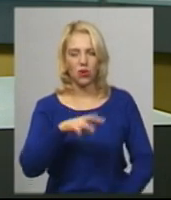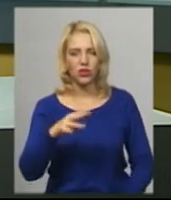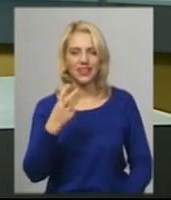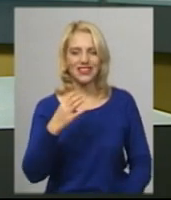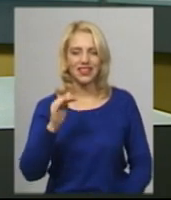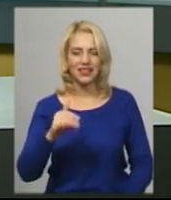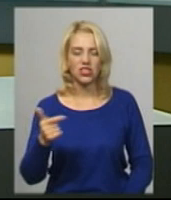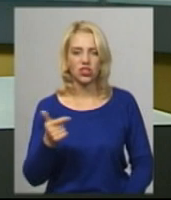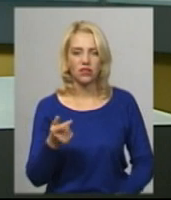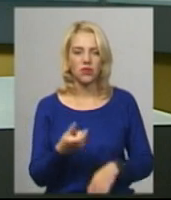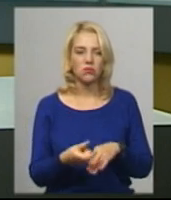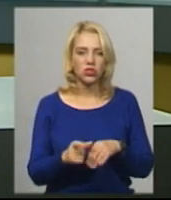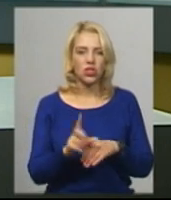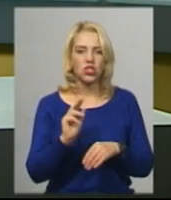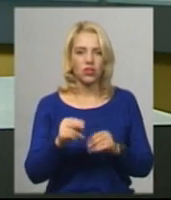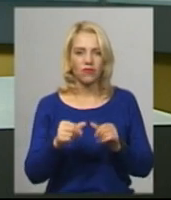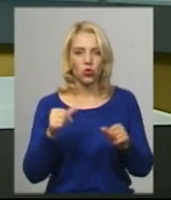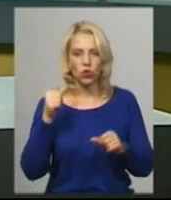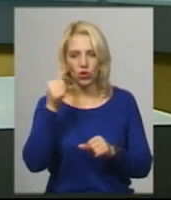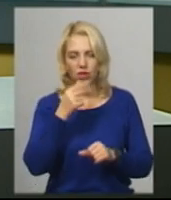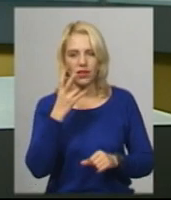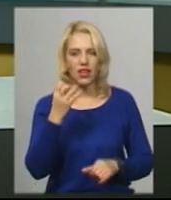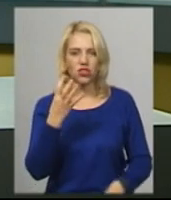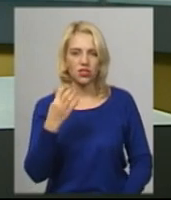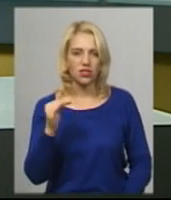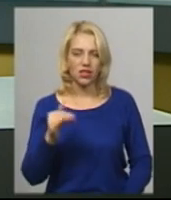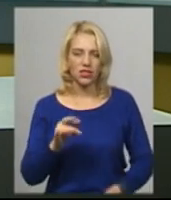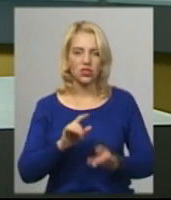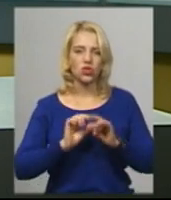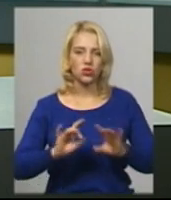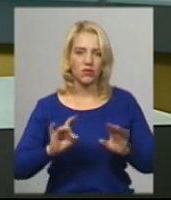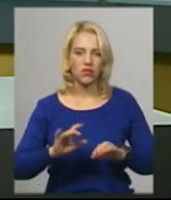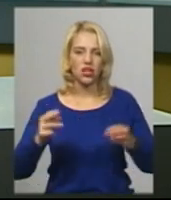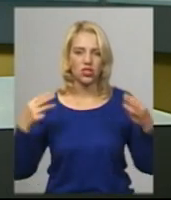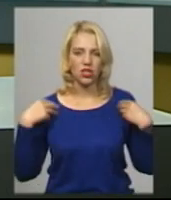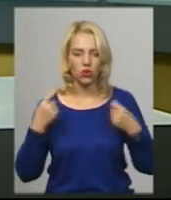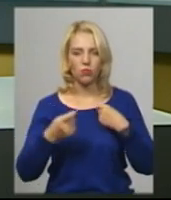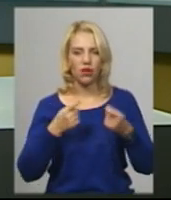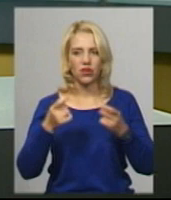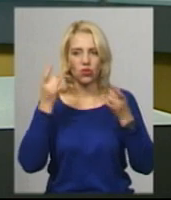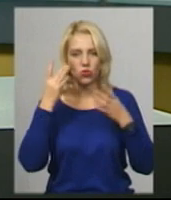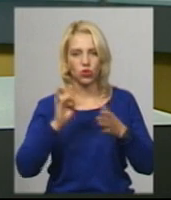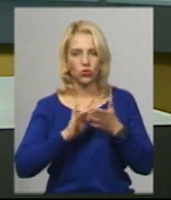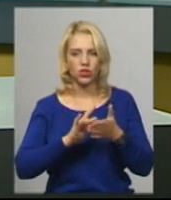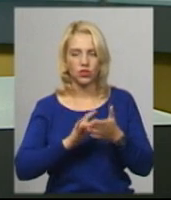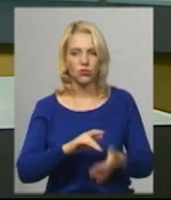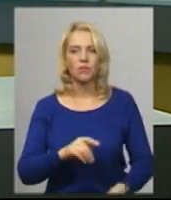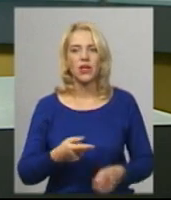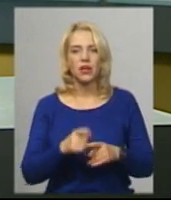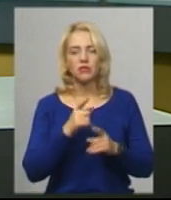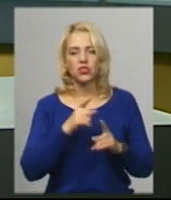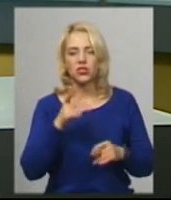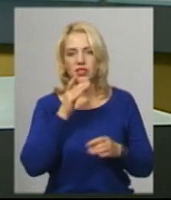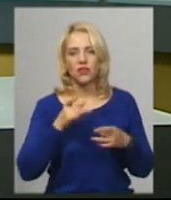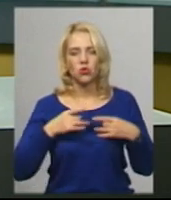тисяч більше, аніж торік. Про це повідомив начальник управління культури та туризму Хмельницької міської ради Артем Ромасюков. Під час святкування